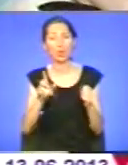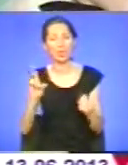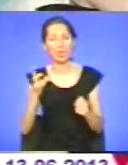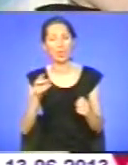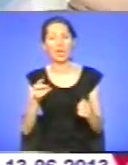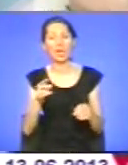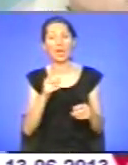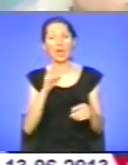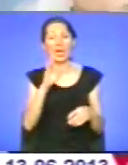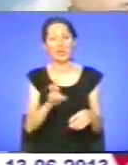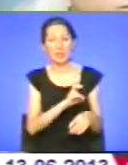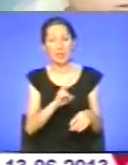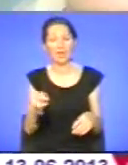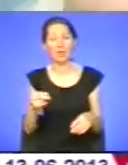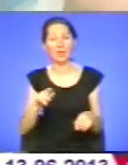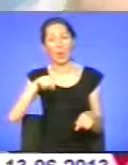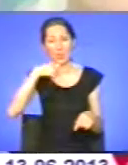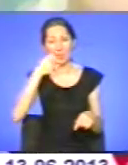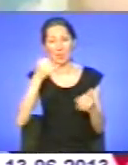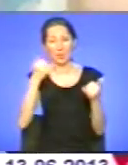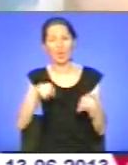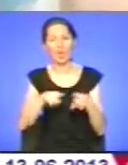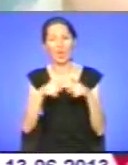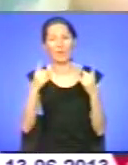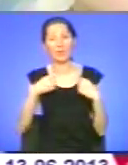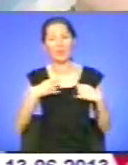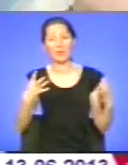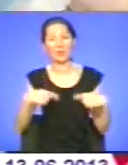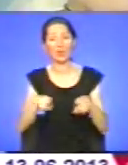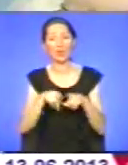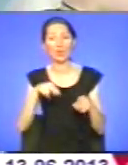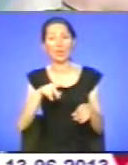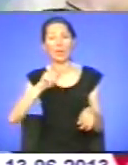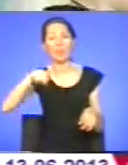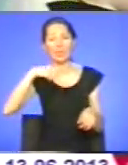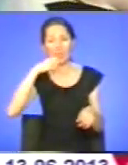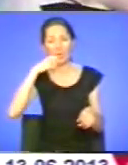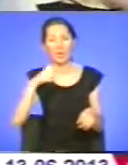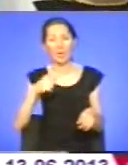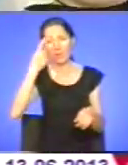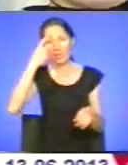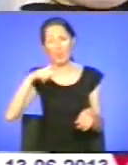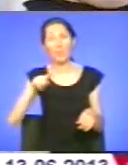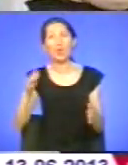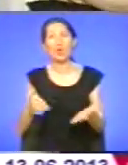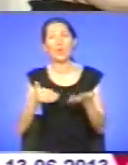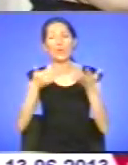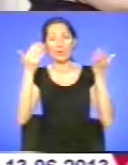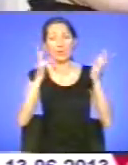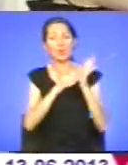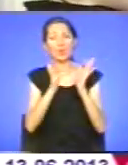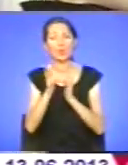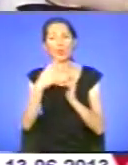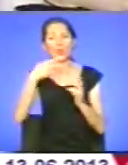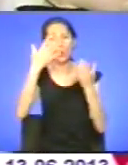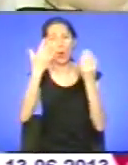причастя, сьогодні таке велике свято, ми також ходимо до причастя. Про Вознесіння ми знаємо, що Вознесіння Ісус Христос Вознесся на сороковий день, до цього Він